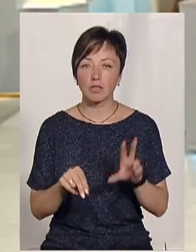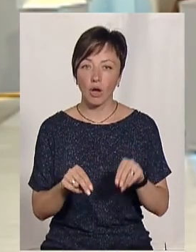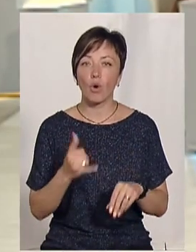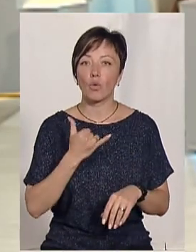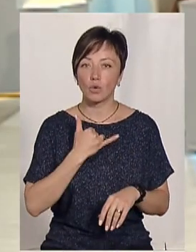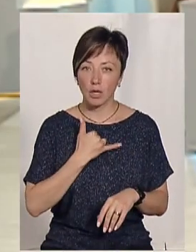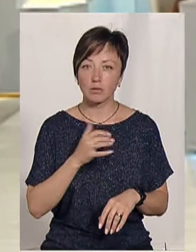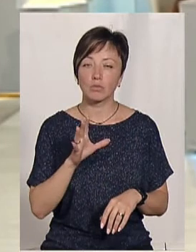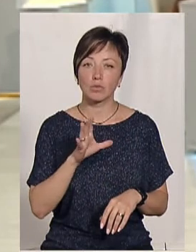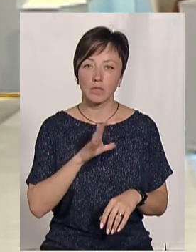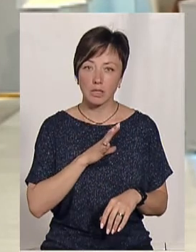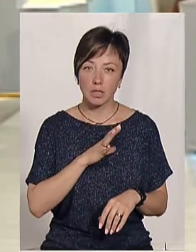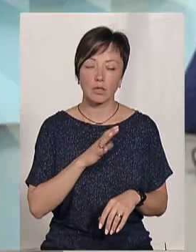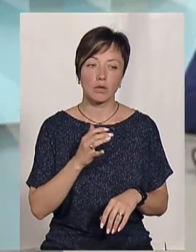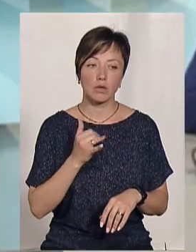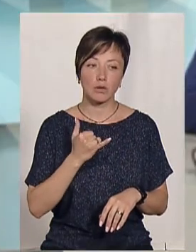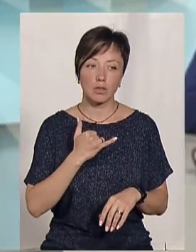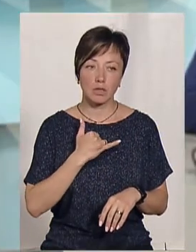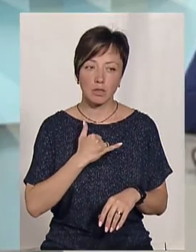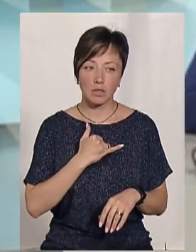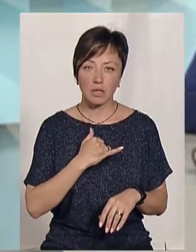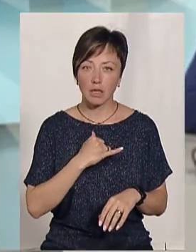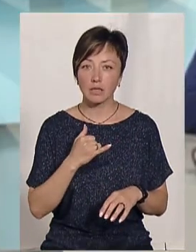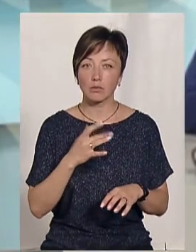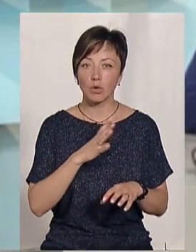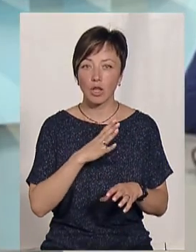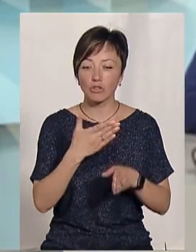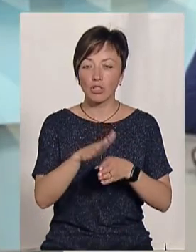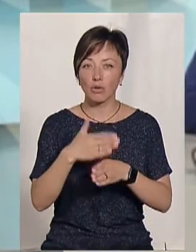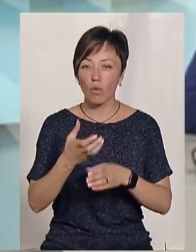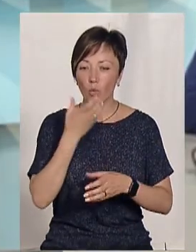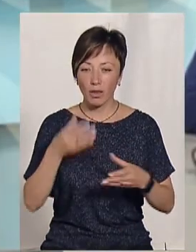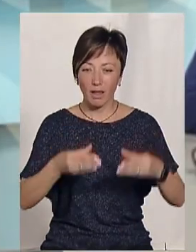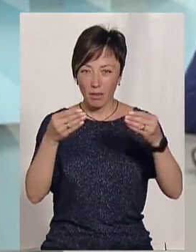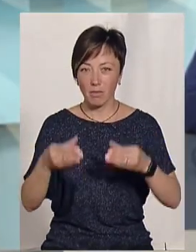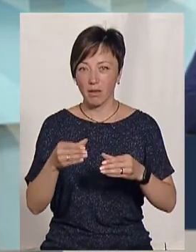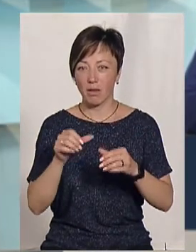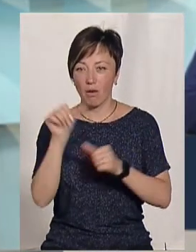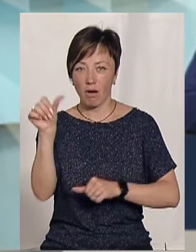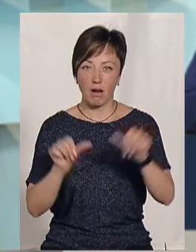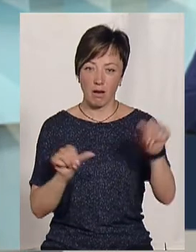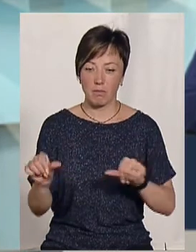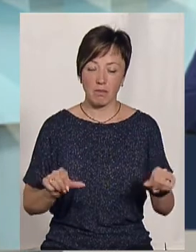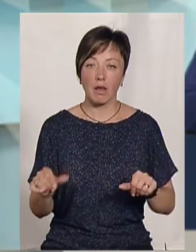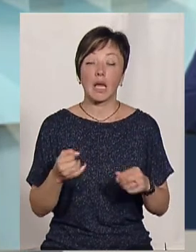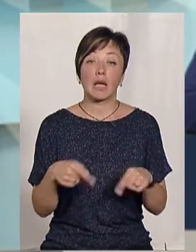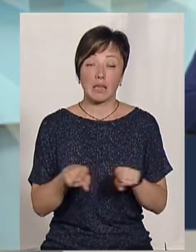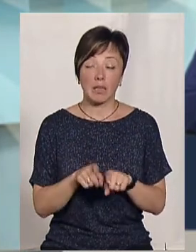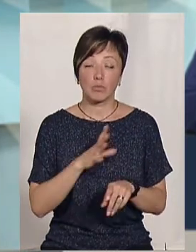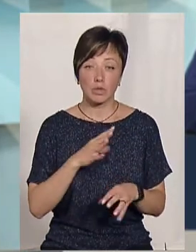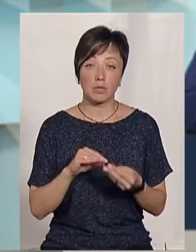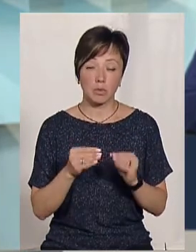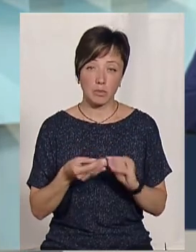таке, у нас було це латкове утеплення, і воно ніякого ефекту не давало для будинку, абсолютно. І дійсно були отакі